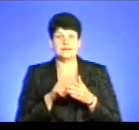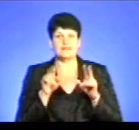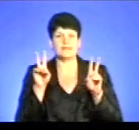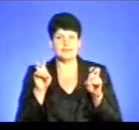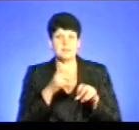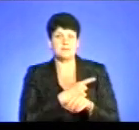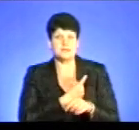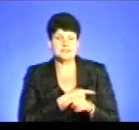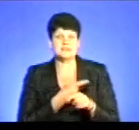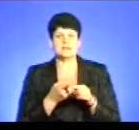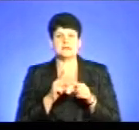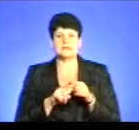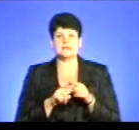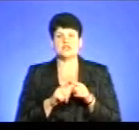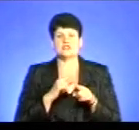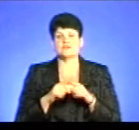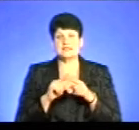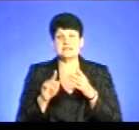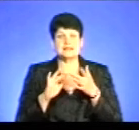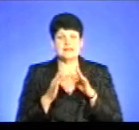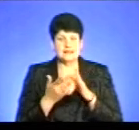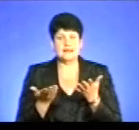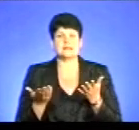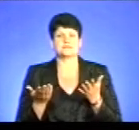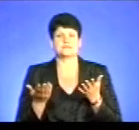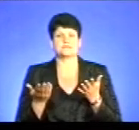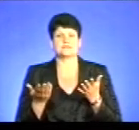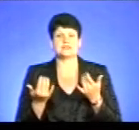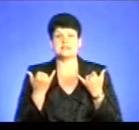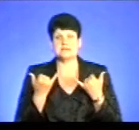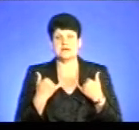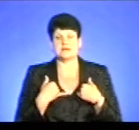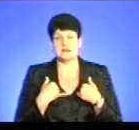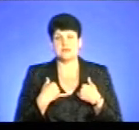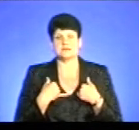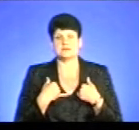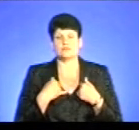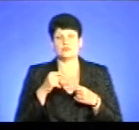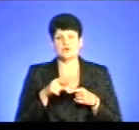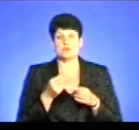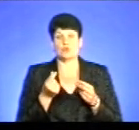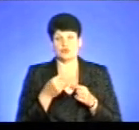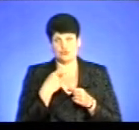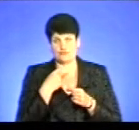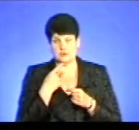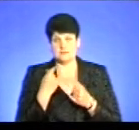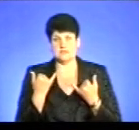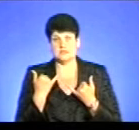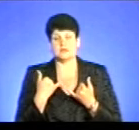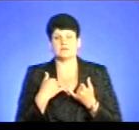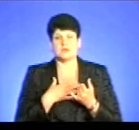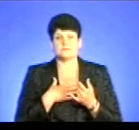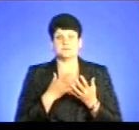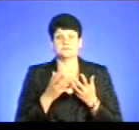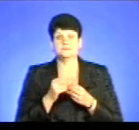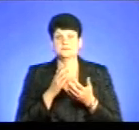це і проведення швидкісного інтернету. Зараз у нас, якраз про які кошти, які я сказав, сьогодні лежать на наших рахунках. Ми